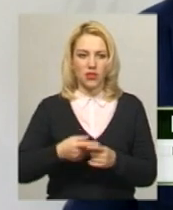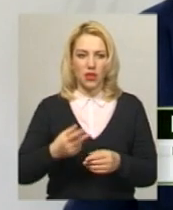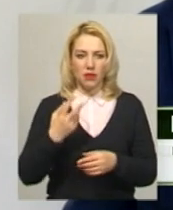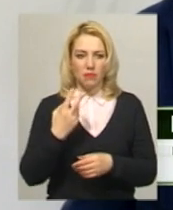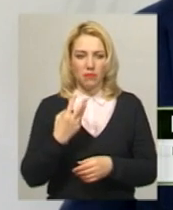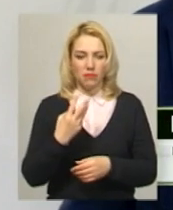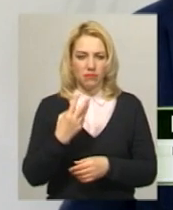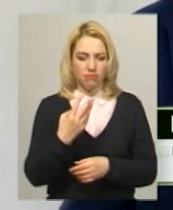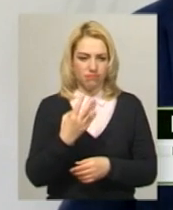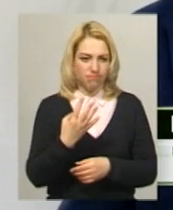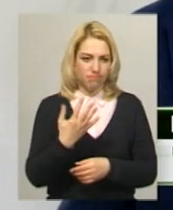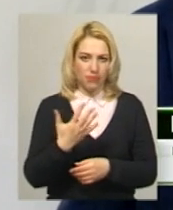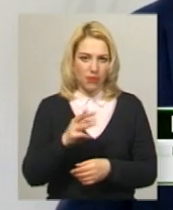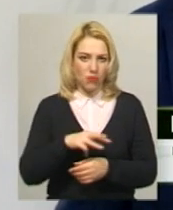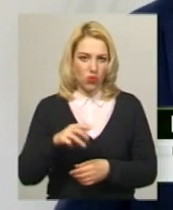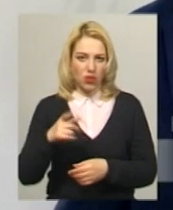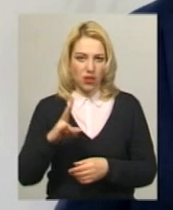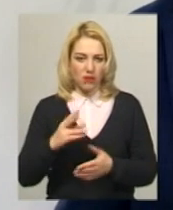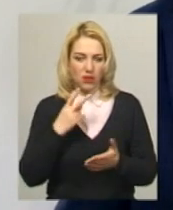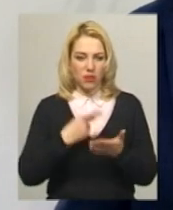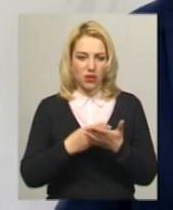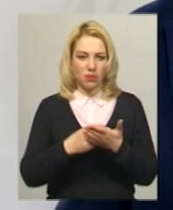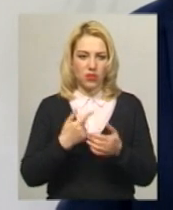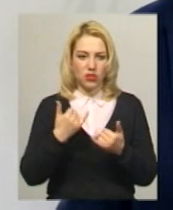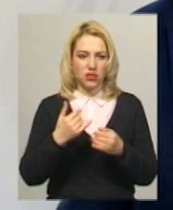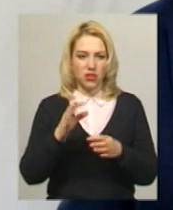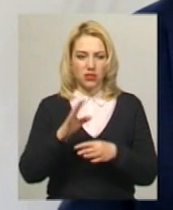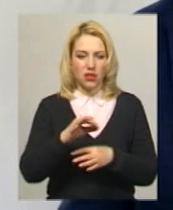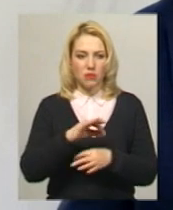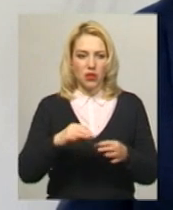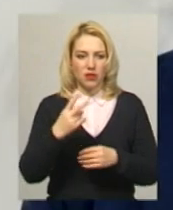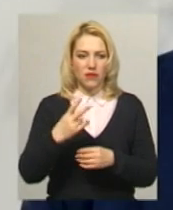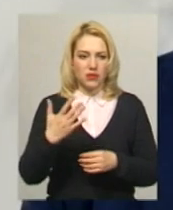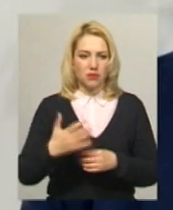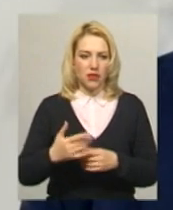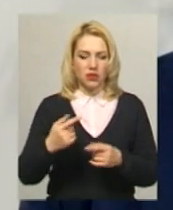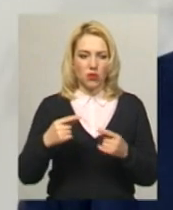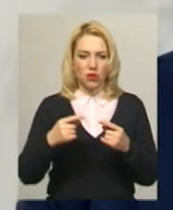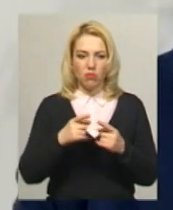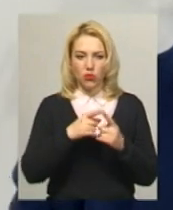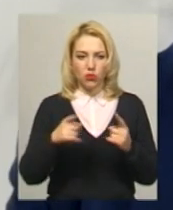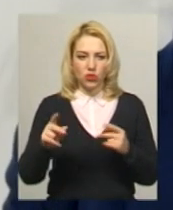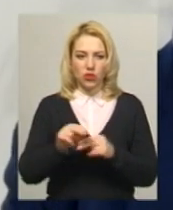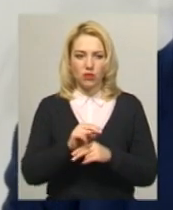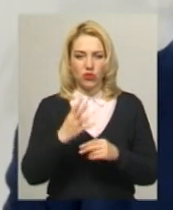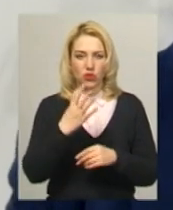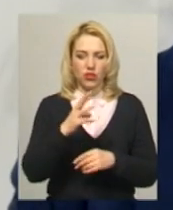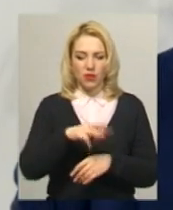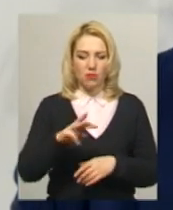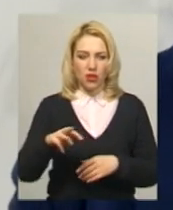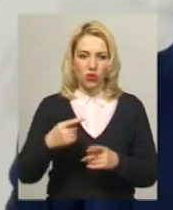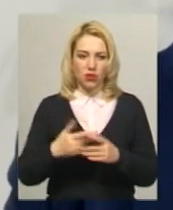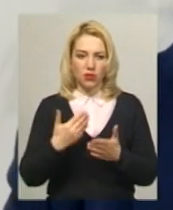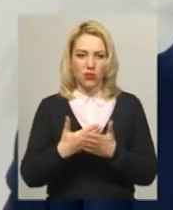передбачено капремонти і зараз у світельному списку 25 об'єктів. Точний ремонт наразі 4 мільйони і близько